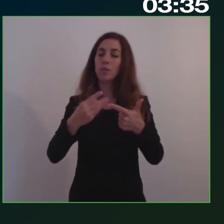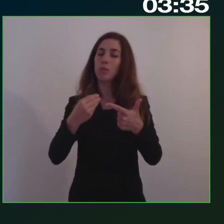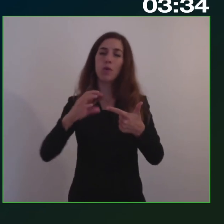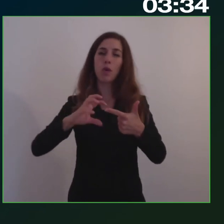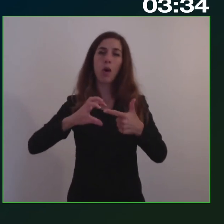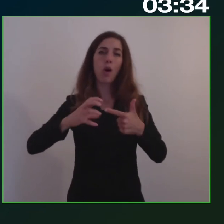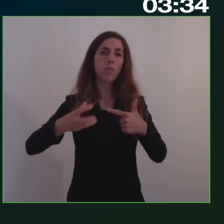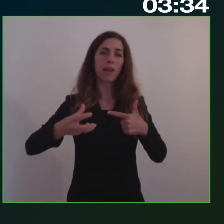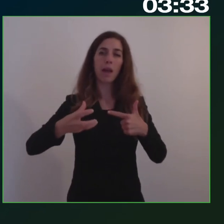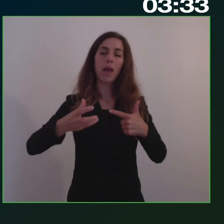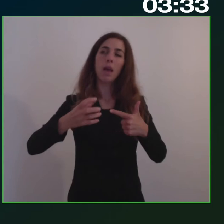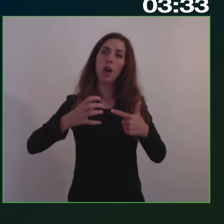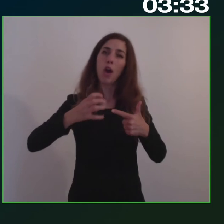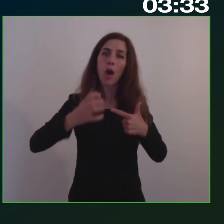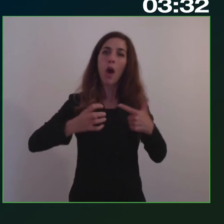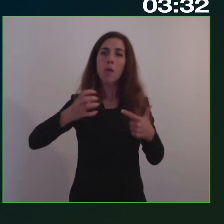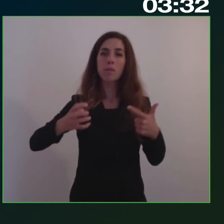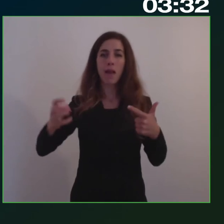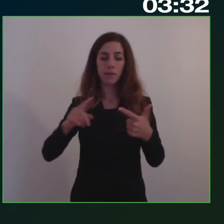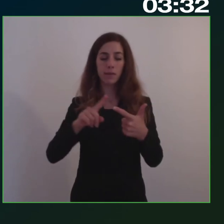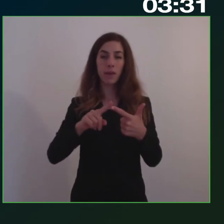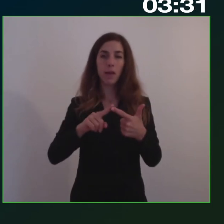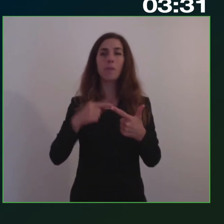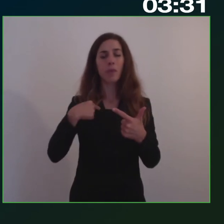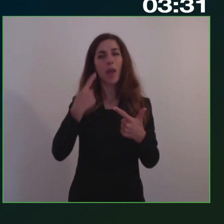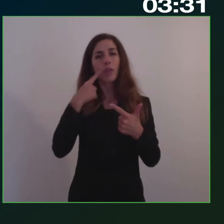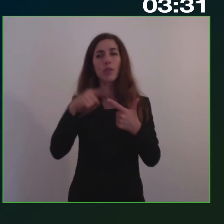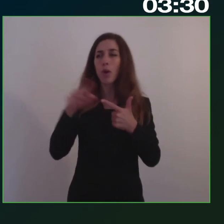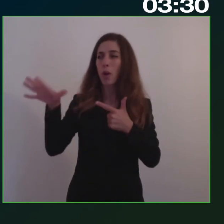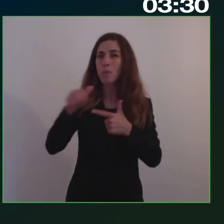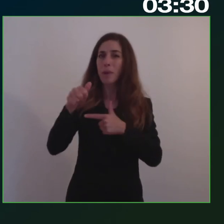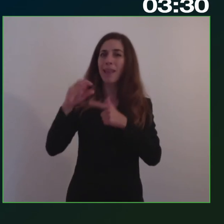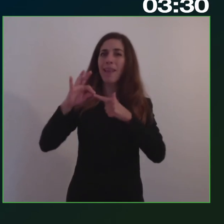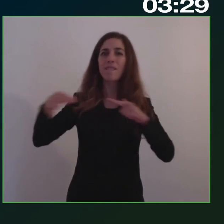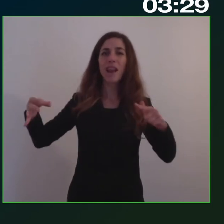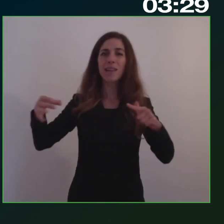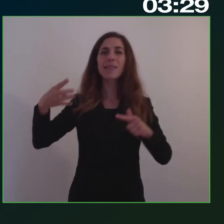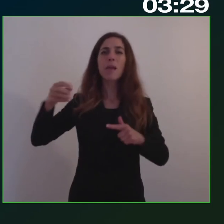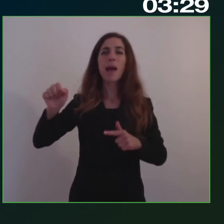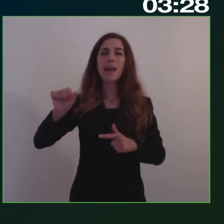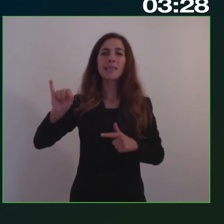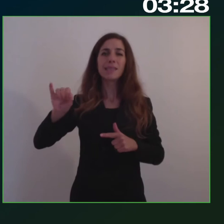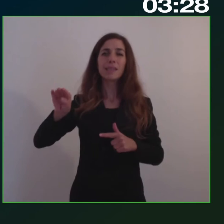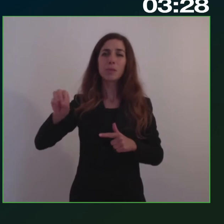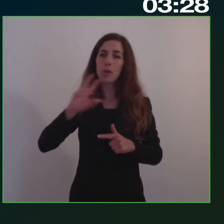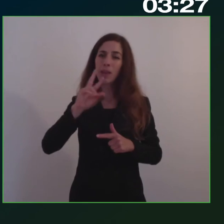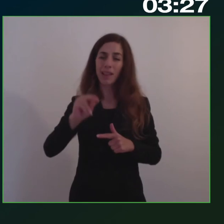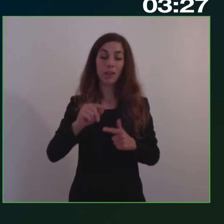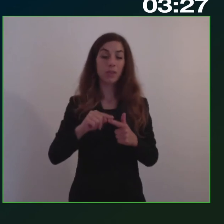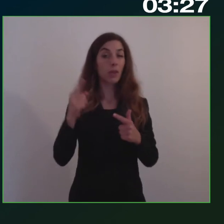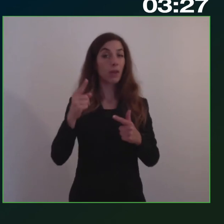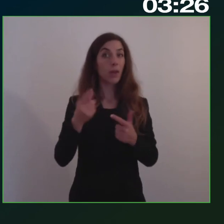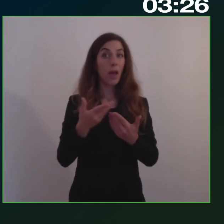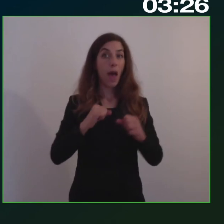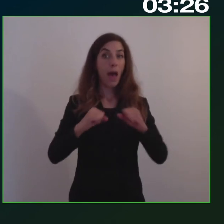riprendo una frase di Massimo che dice che c'è un impegno forte nella pubblica amministrazione di